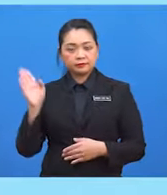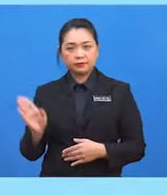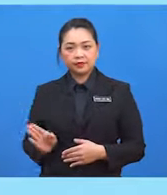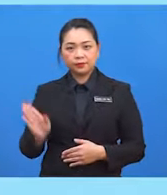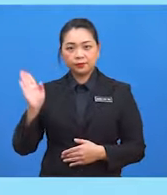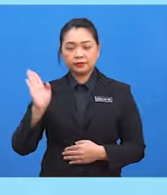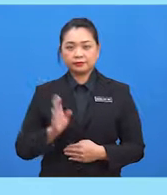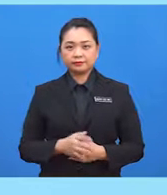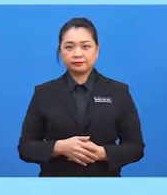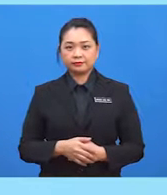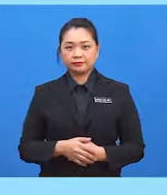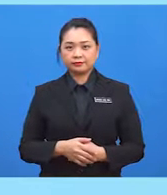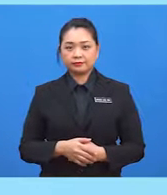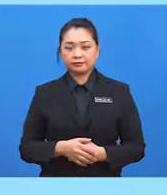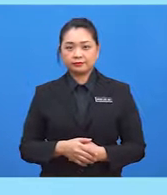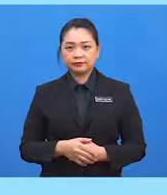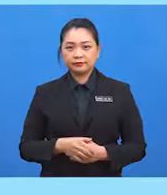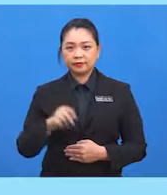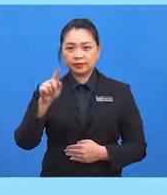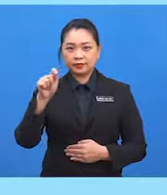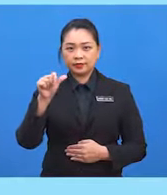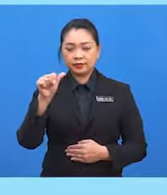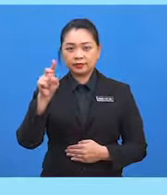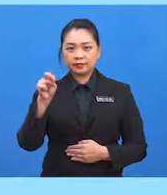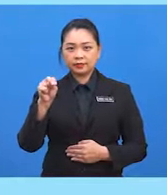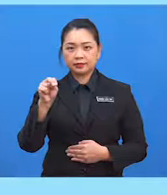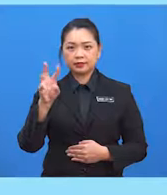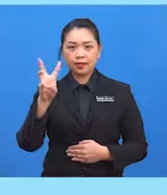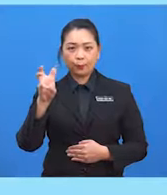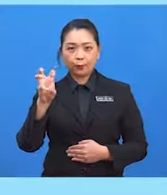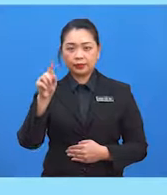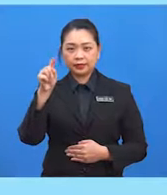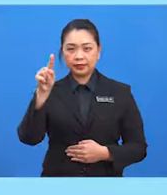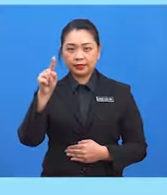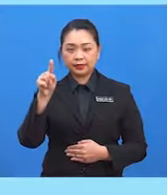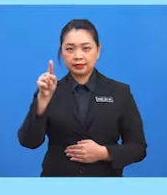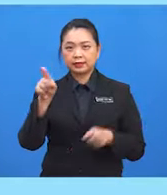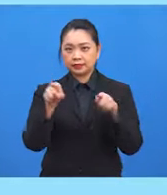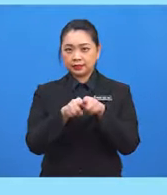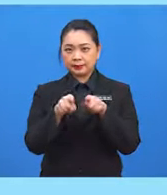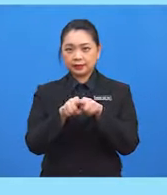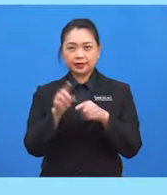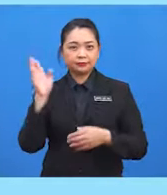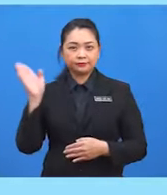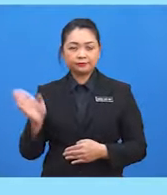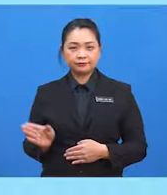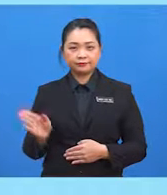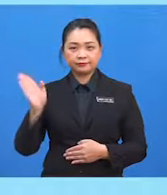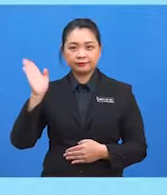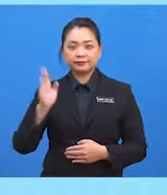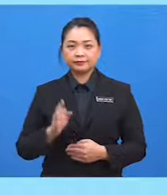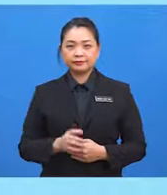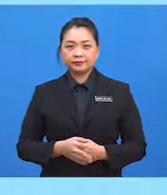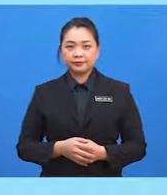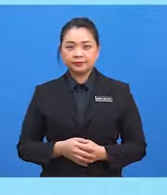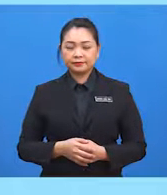per 2. Tanjen bagi sudut 60 darjah, persamaan punca kuasa